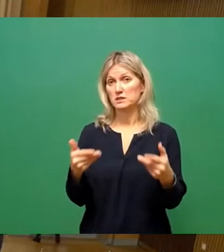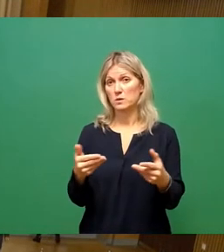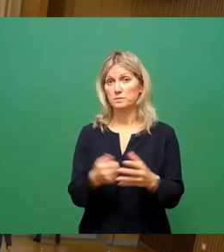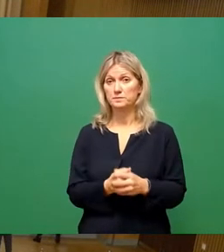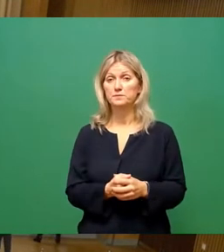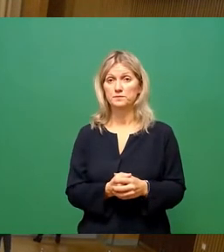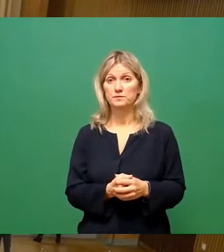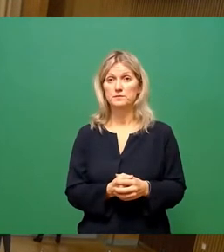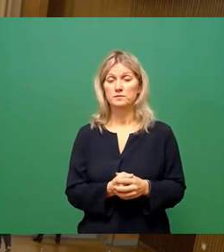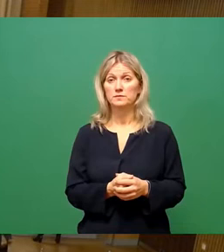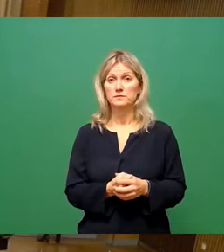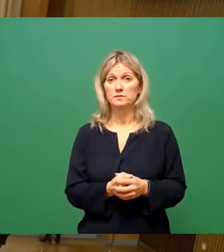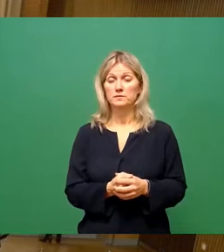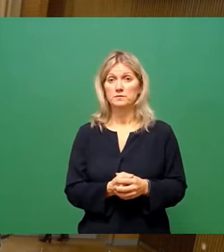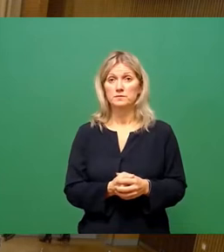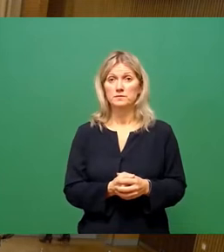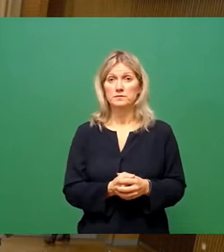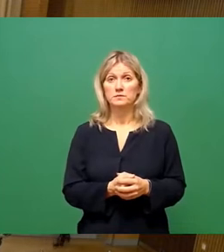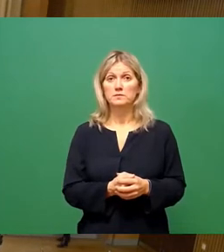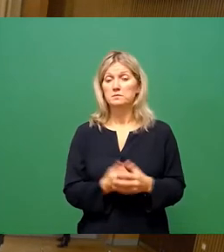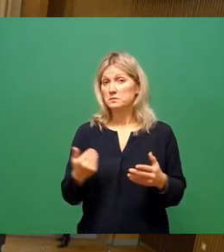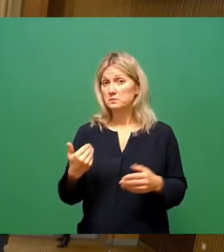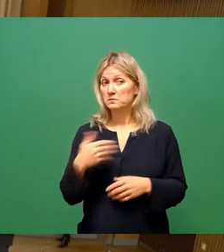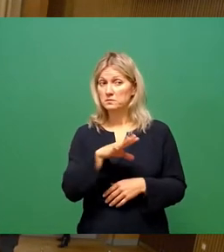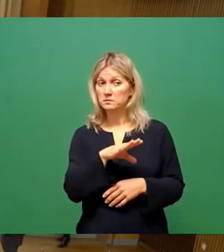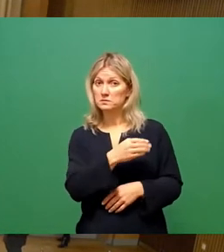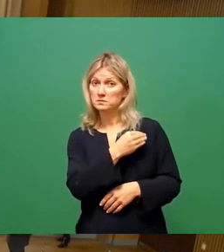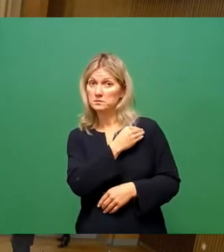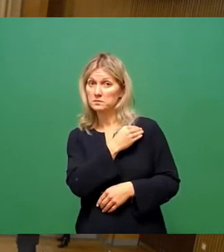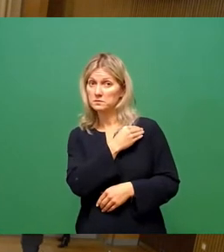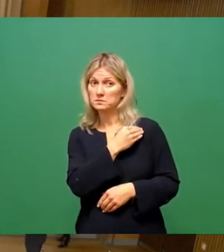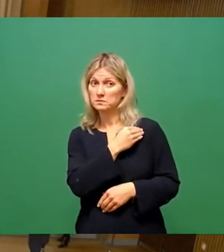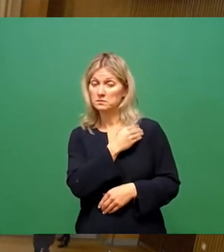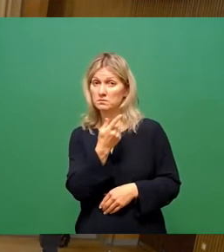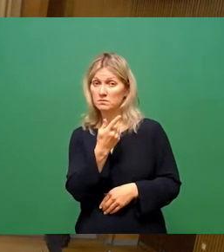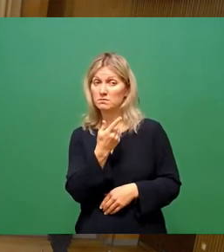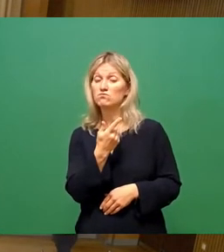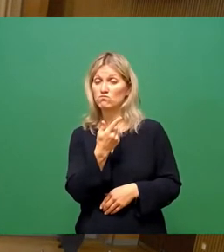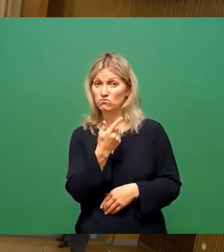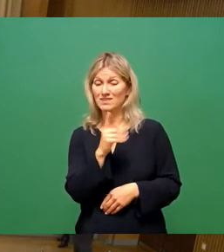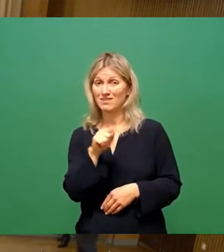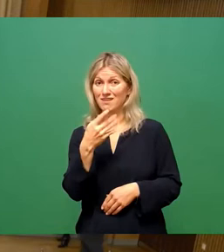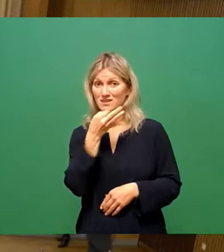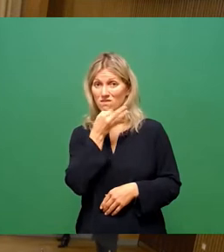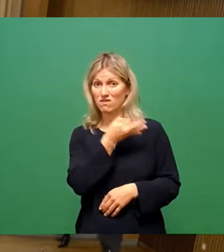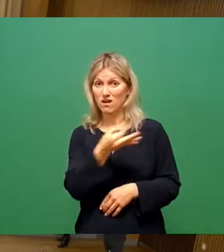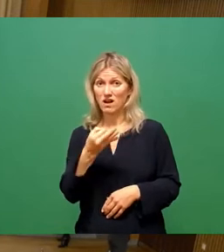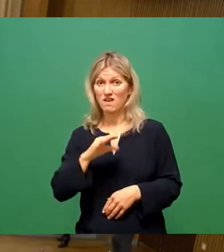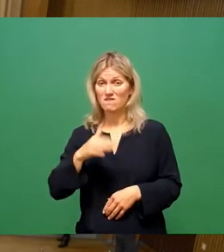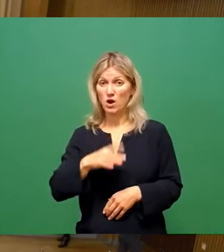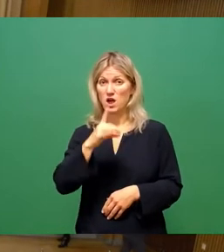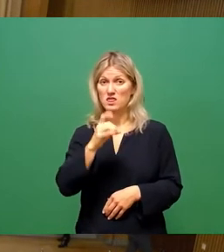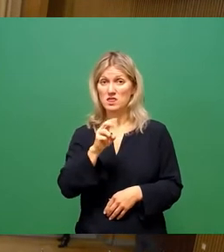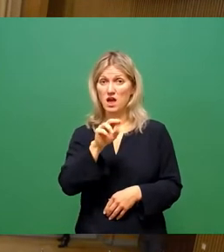Dann ist mir signalisiert worden, dass anstelle die nächste Frage für Frau Dana Seifert,